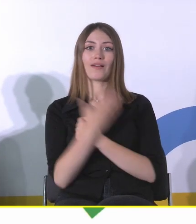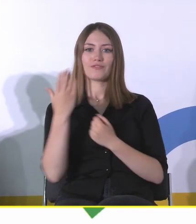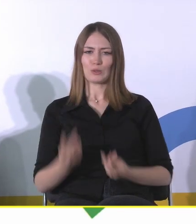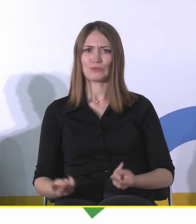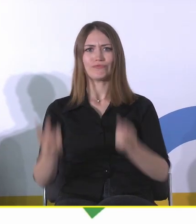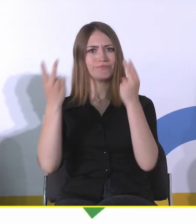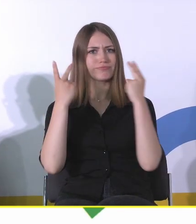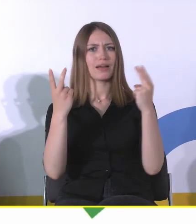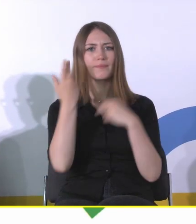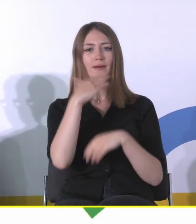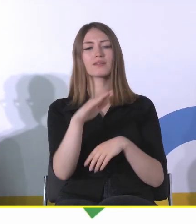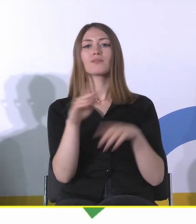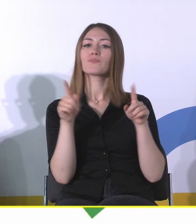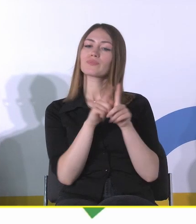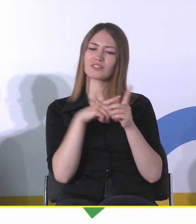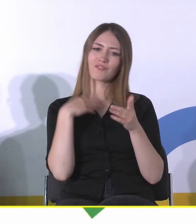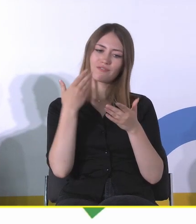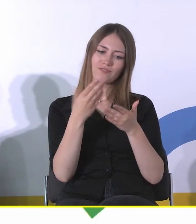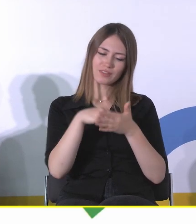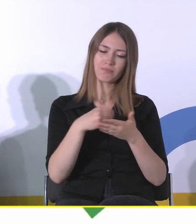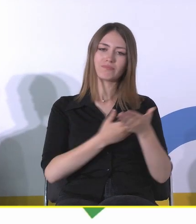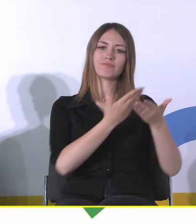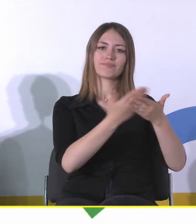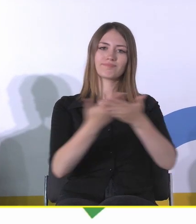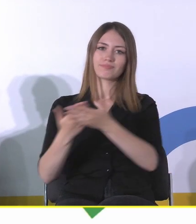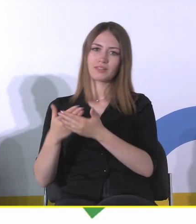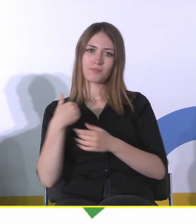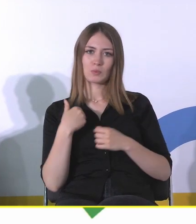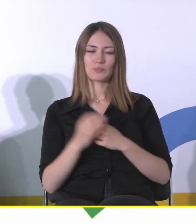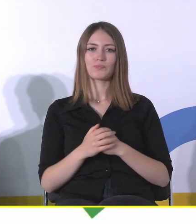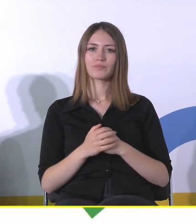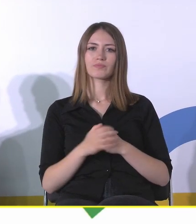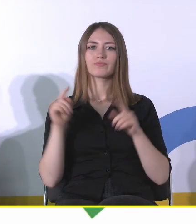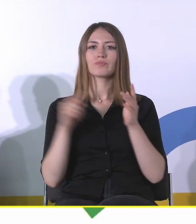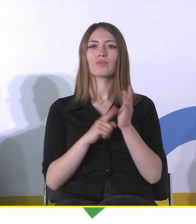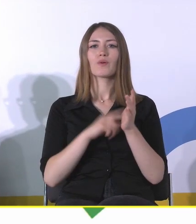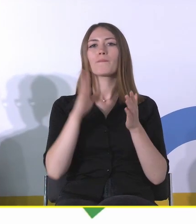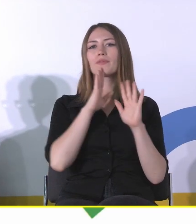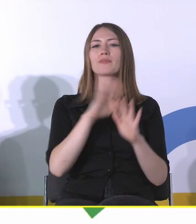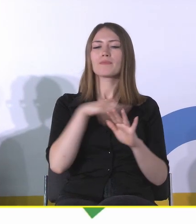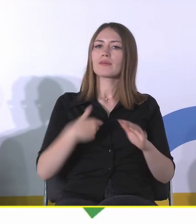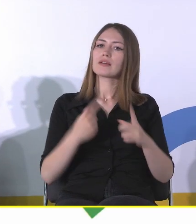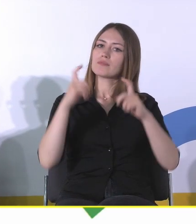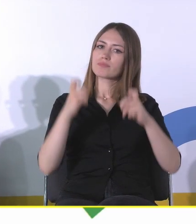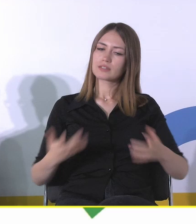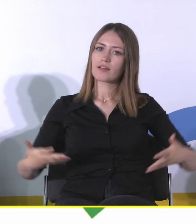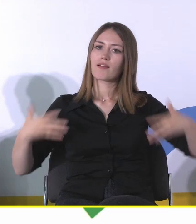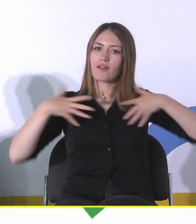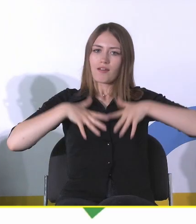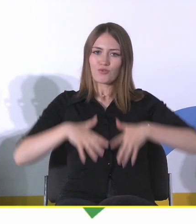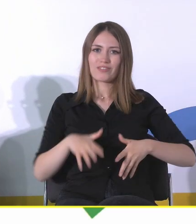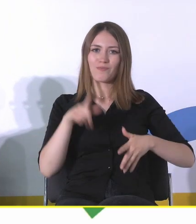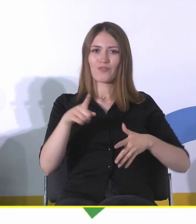się przepiękne inicjatywy. Znaczy te zabytki stawały się takim zalążkiem jakby od budowy tożsamości i kultury miejsca. Więc myślę, że to